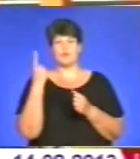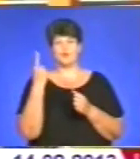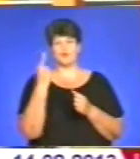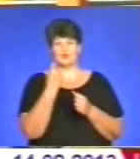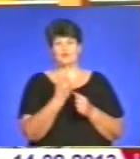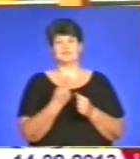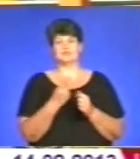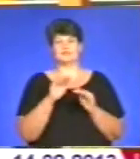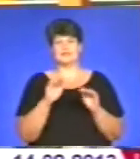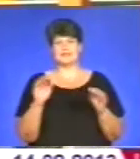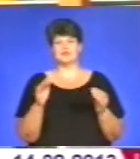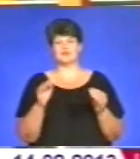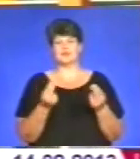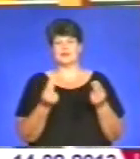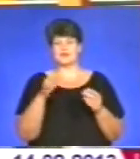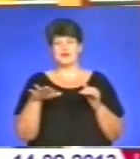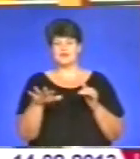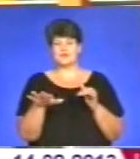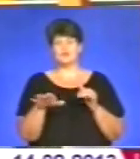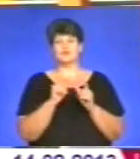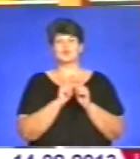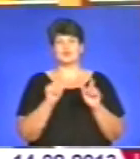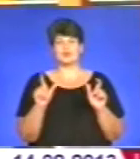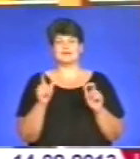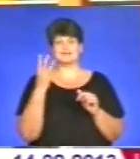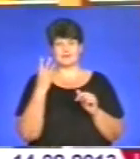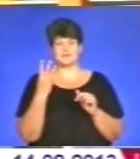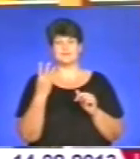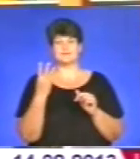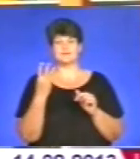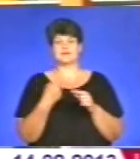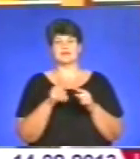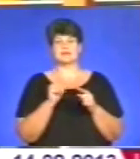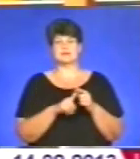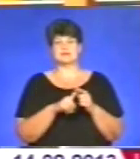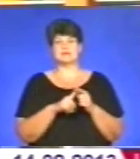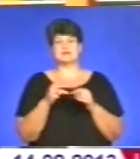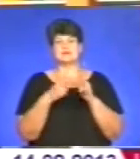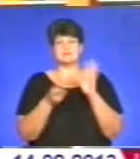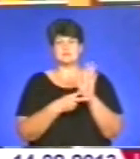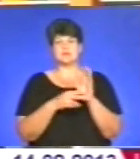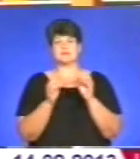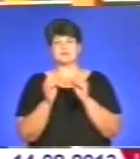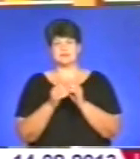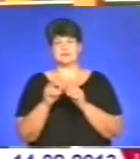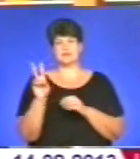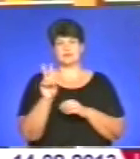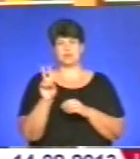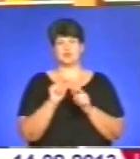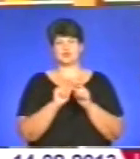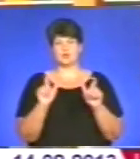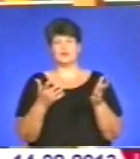дитячому майданчику. В школах три школи, це 17, 10 і 2 школа,